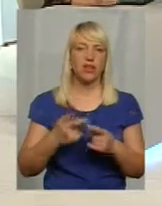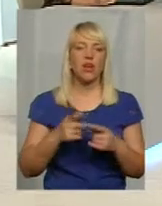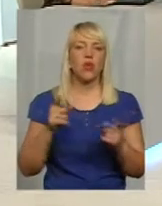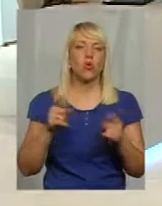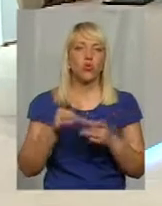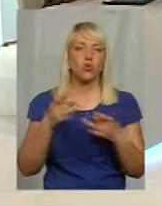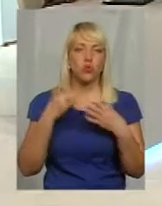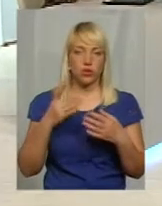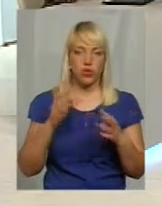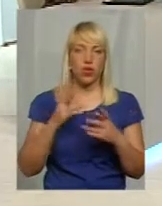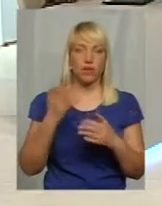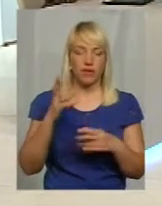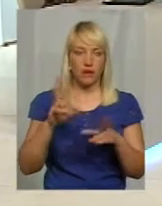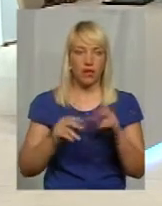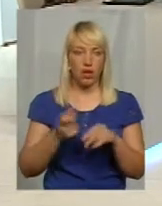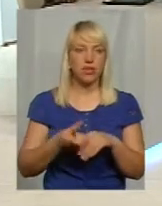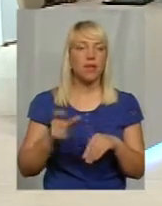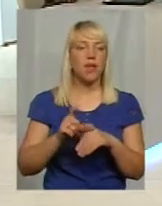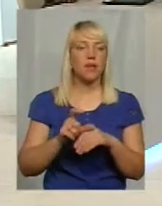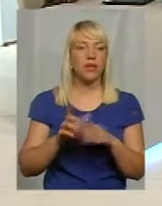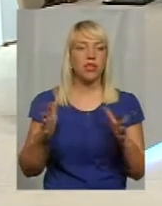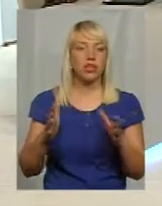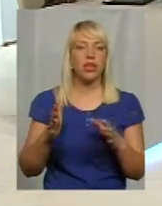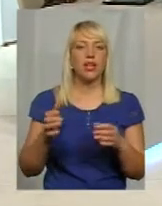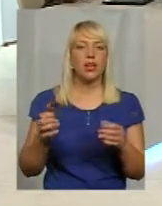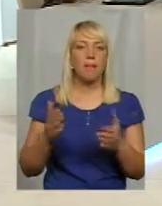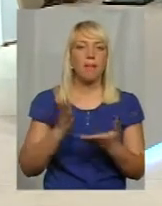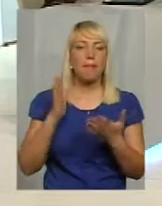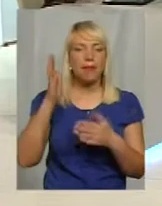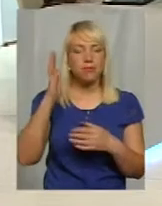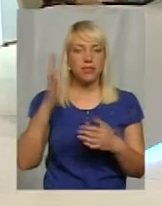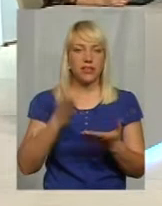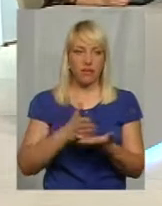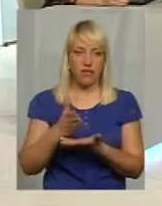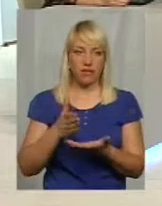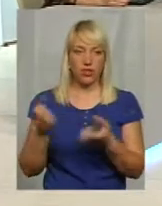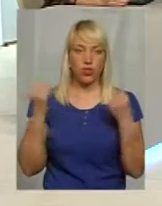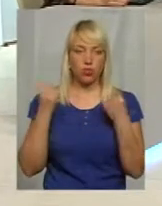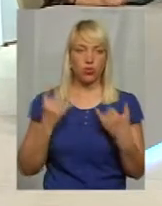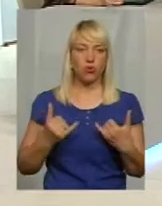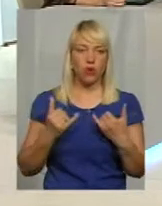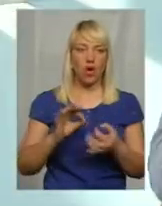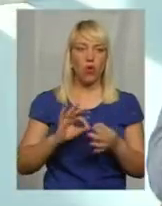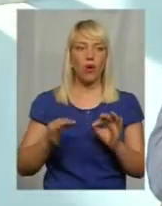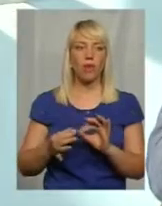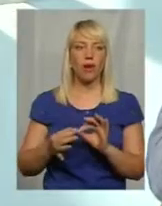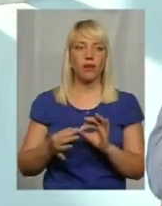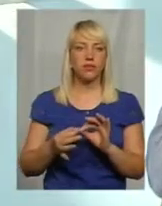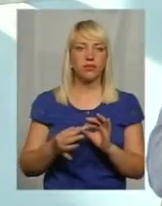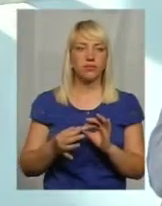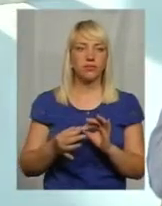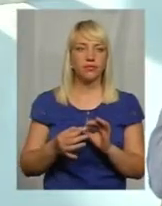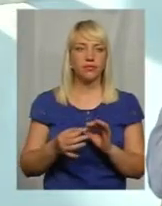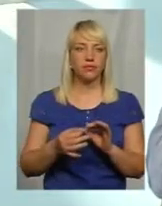вважаєте, які найбільш перспективні види спорту, перспективні, от як для Олімпіад? Може, перерахуйте. В нас які